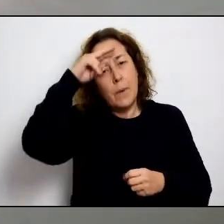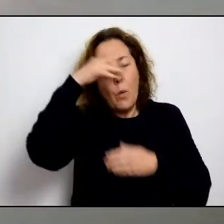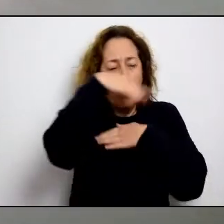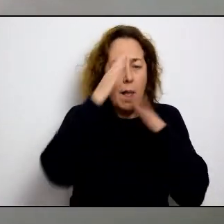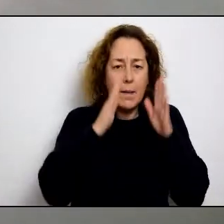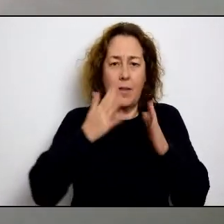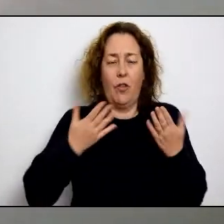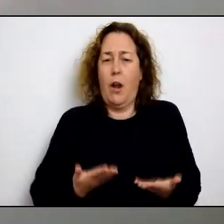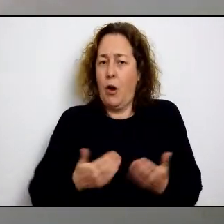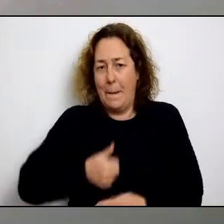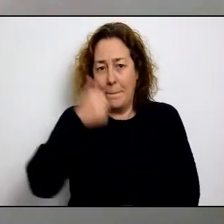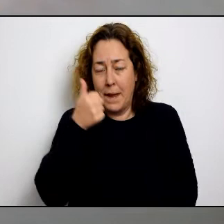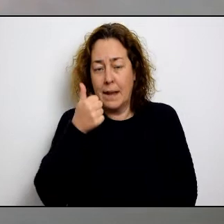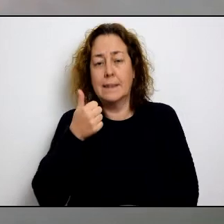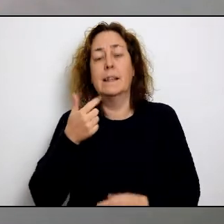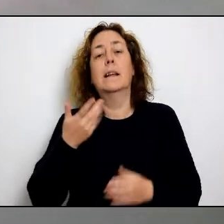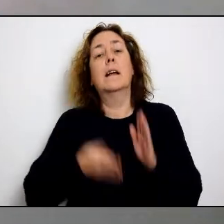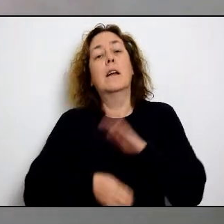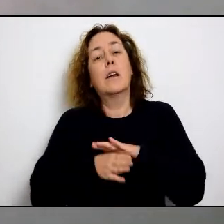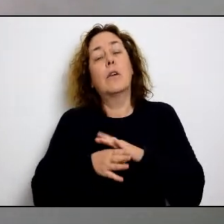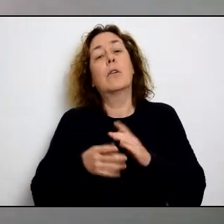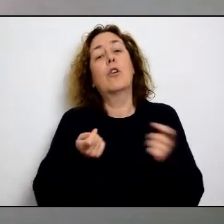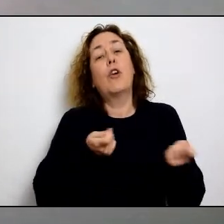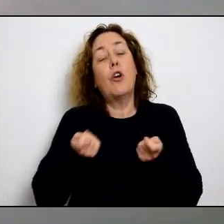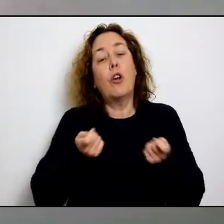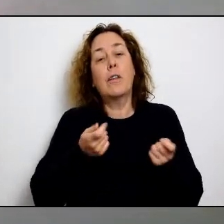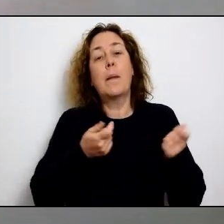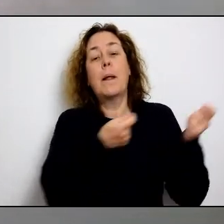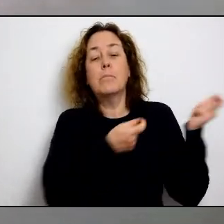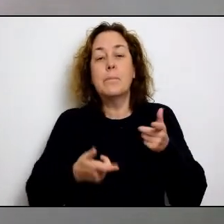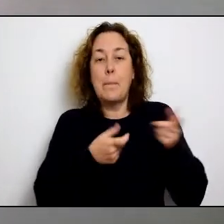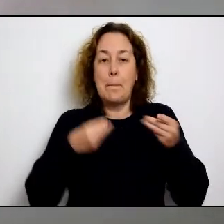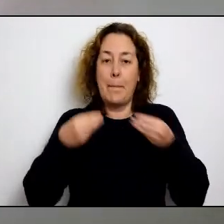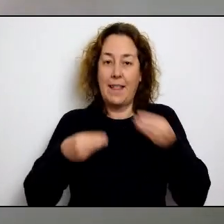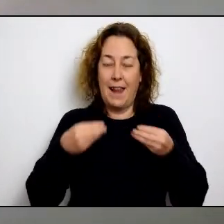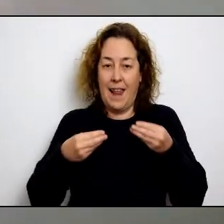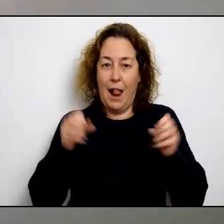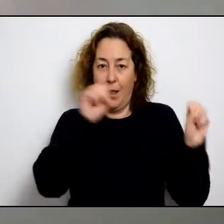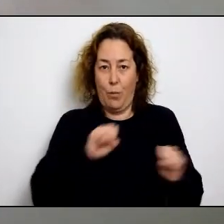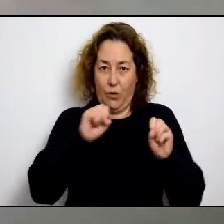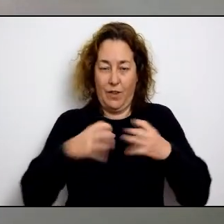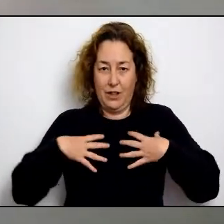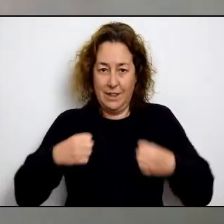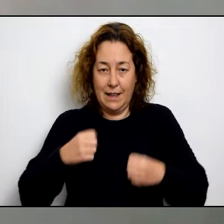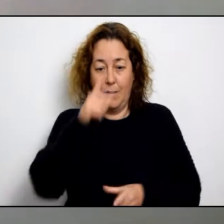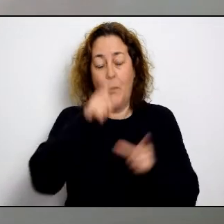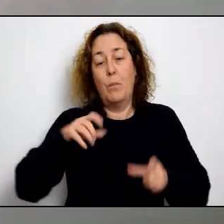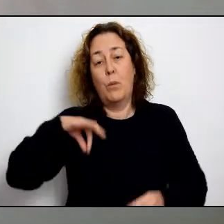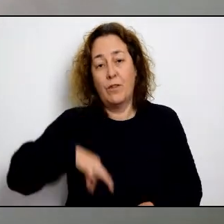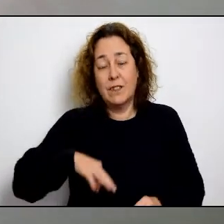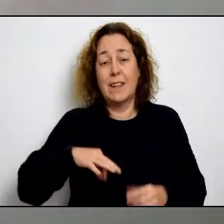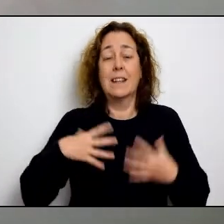terme a les necessitats que es deriven de la crisi sanitària, que és la que mos ocupa i preocupa en aquests moments. Seguim